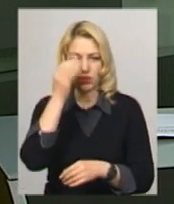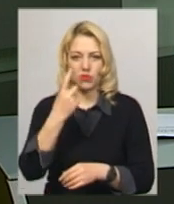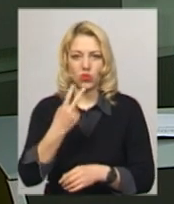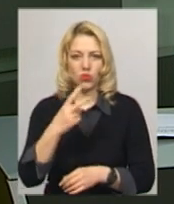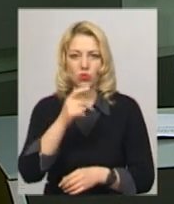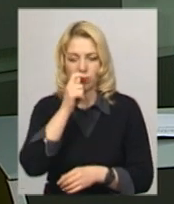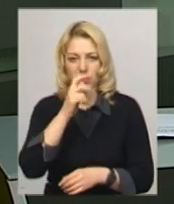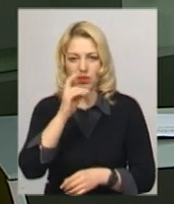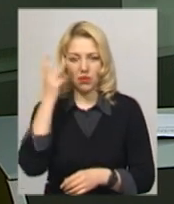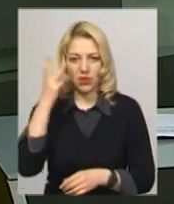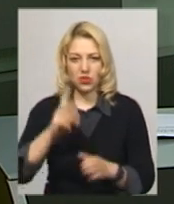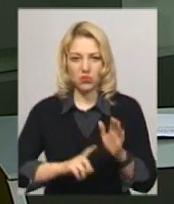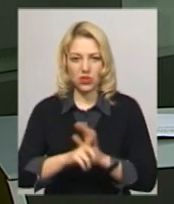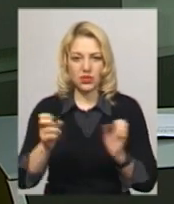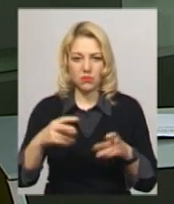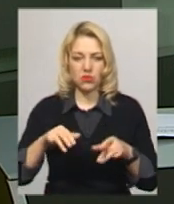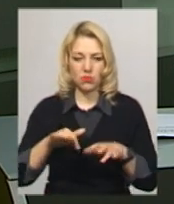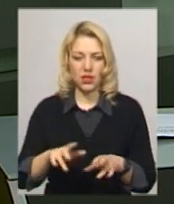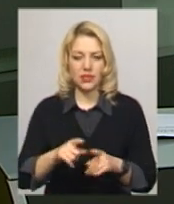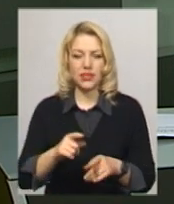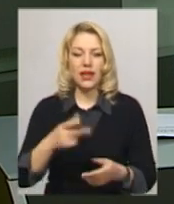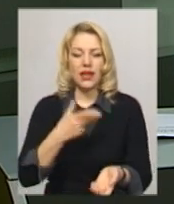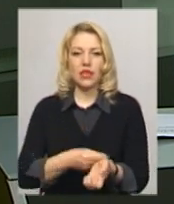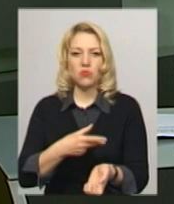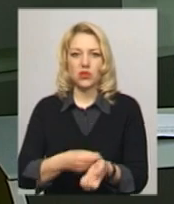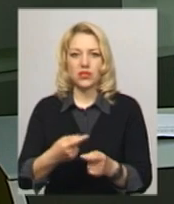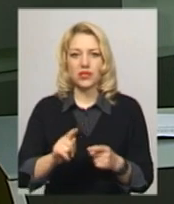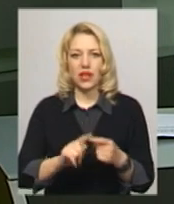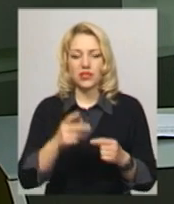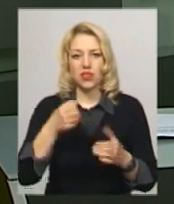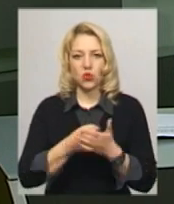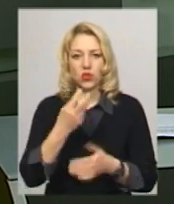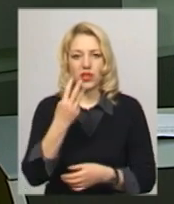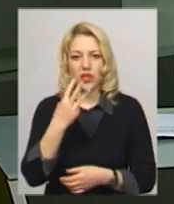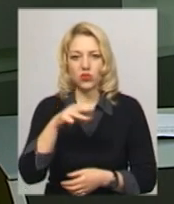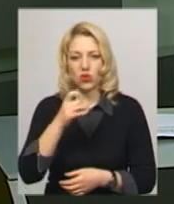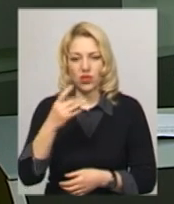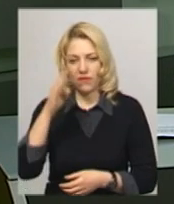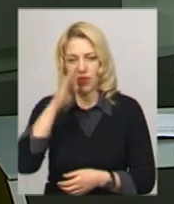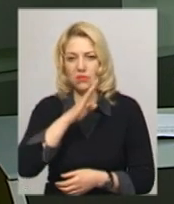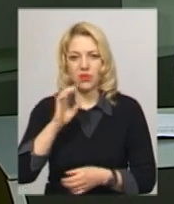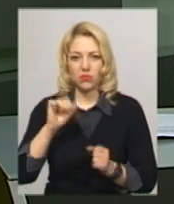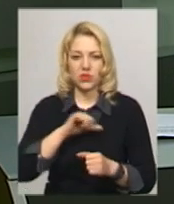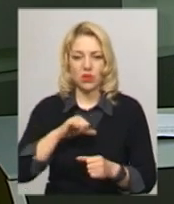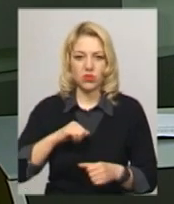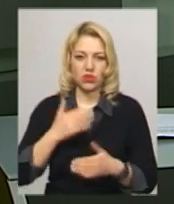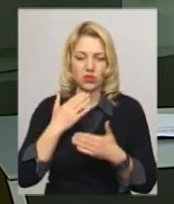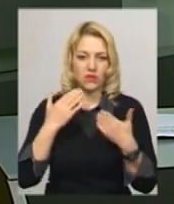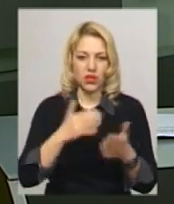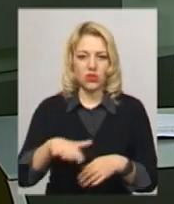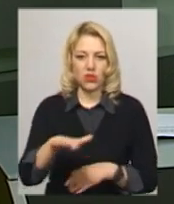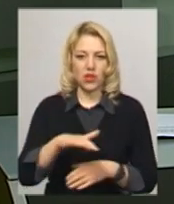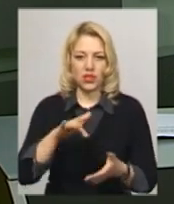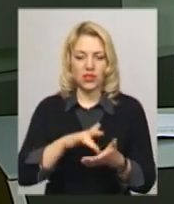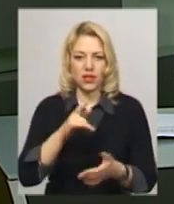квітня на Хмельниччині розпочалась спецоперація з імунізації. До 13 травня батьки зможуть самостійно звернутися в територіальний центр